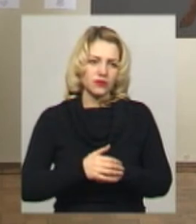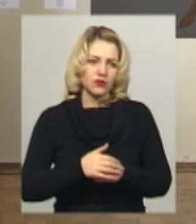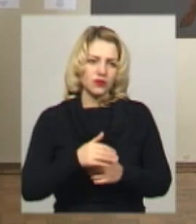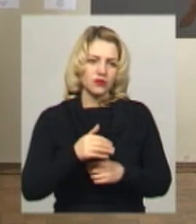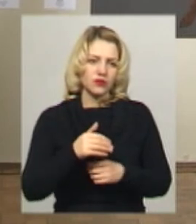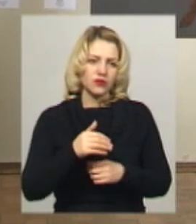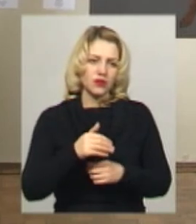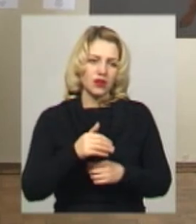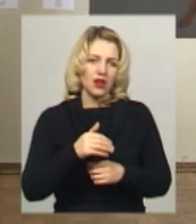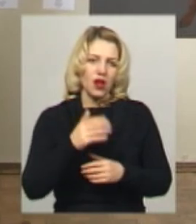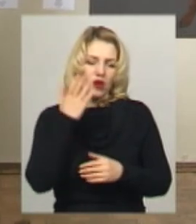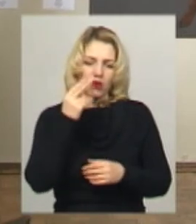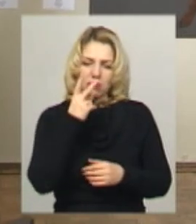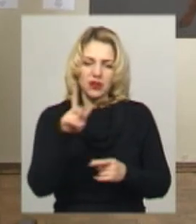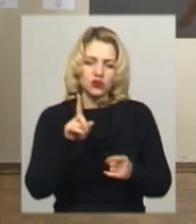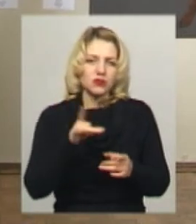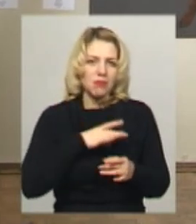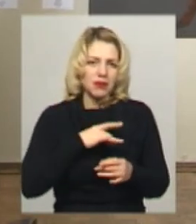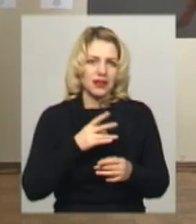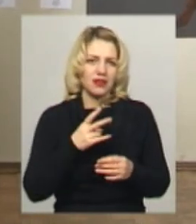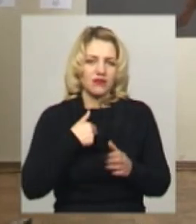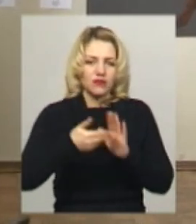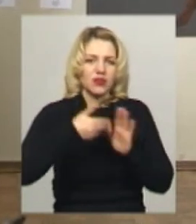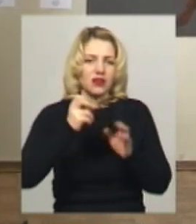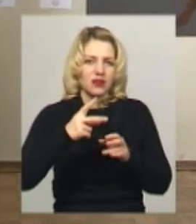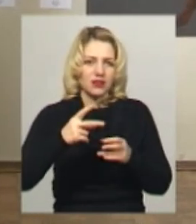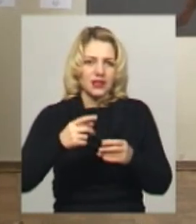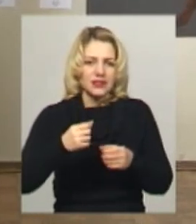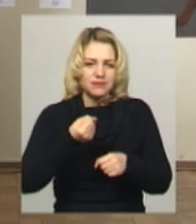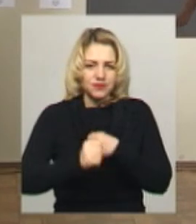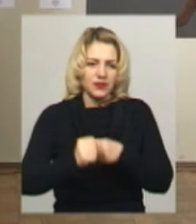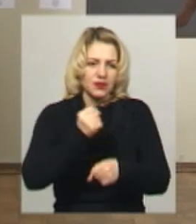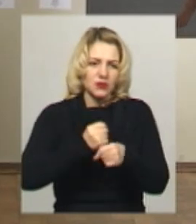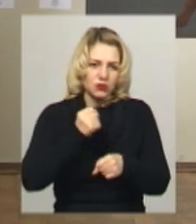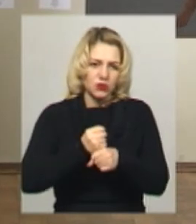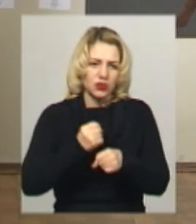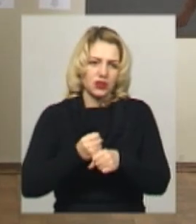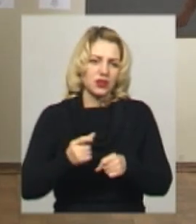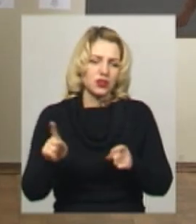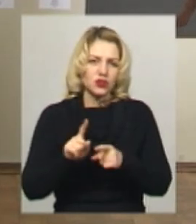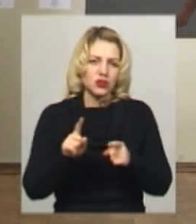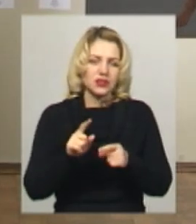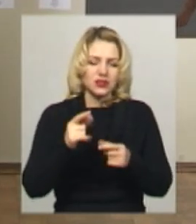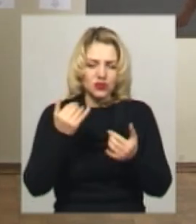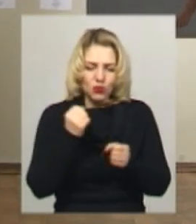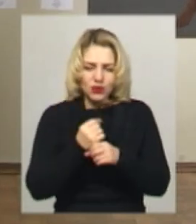пугає, бо треба щось зробити з ним, щось таке містичне, те, що потім буде